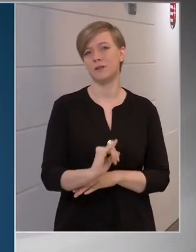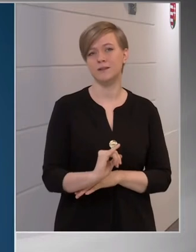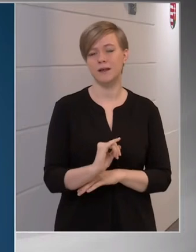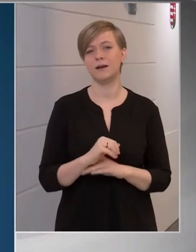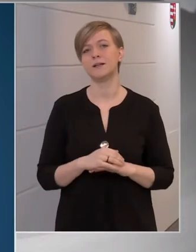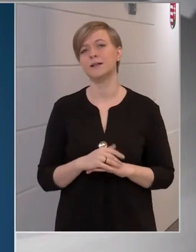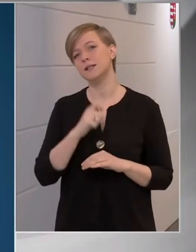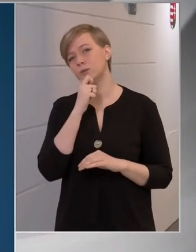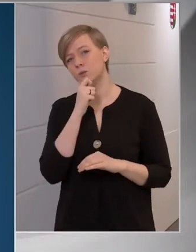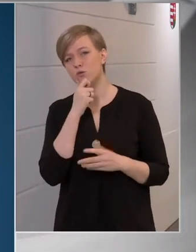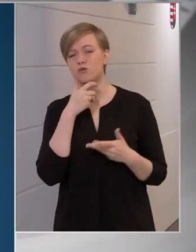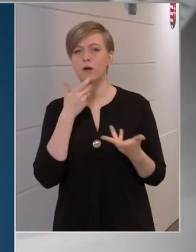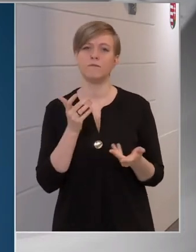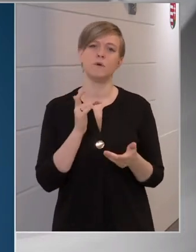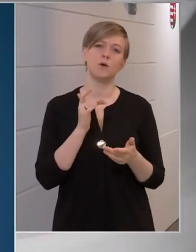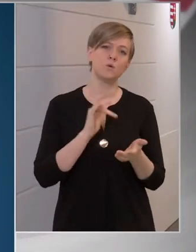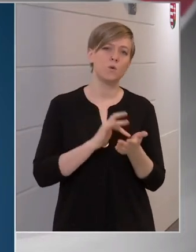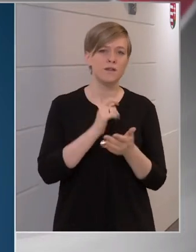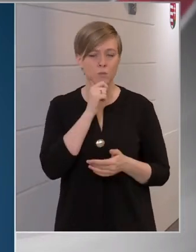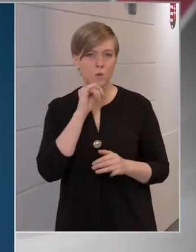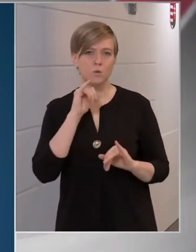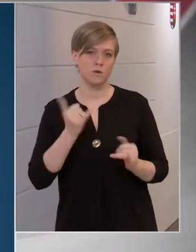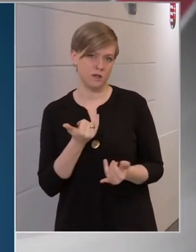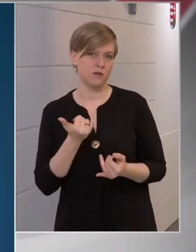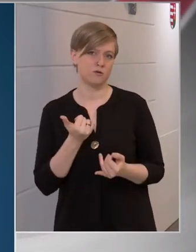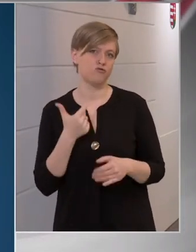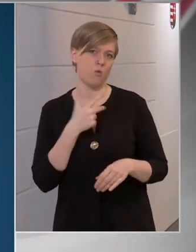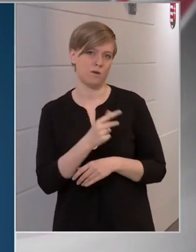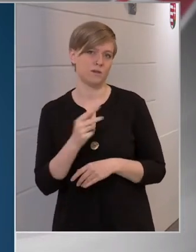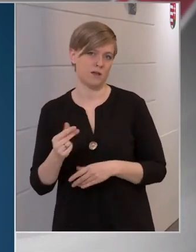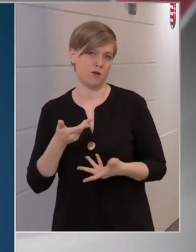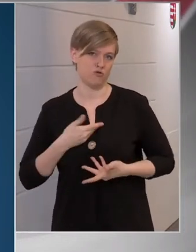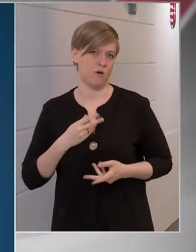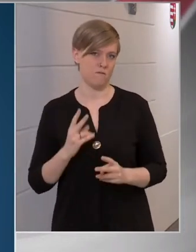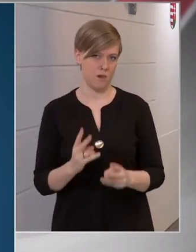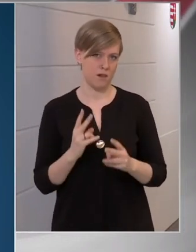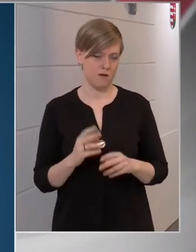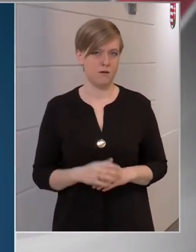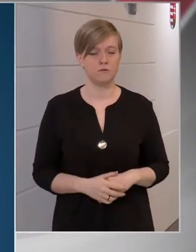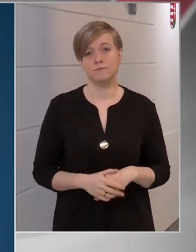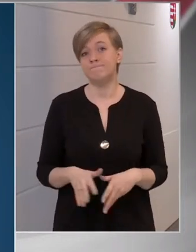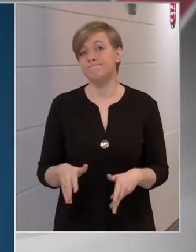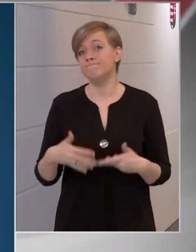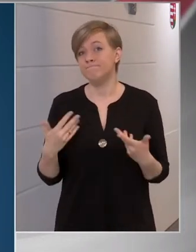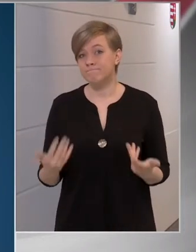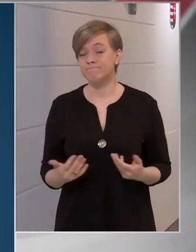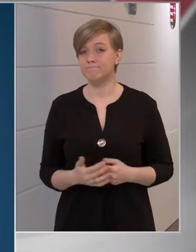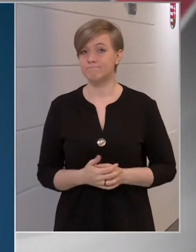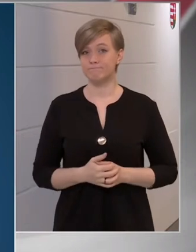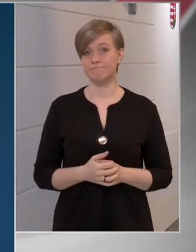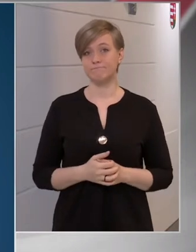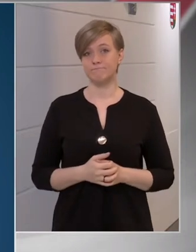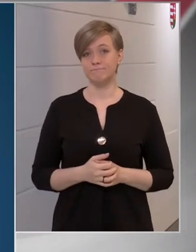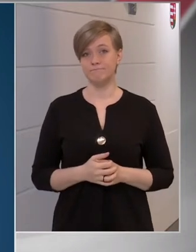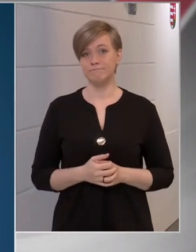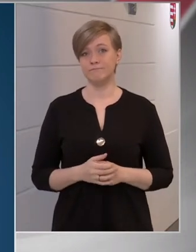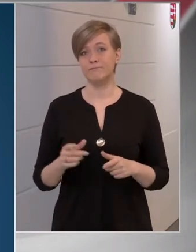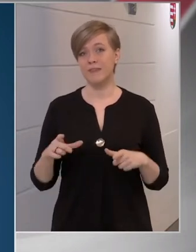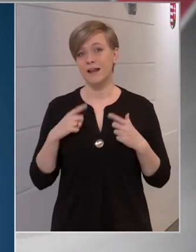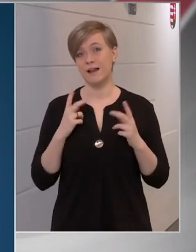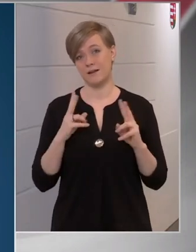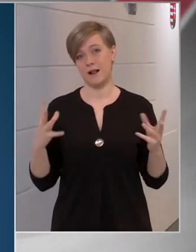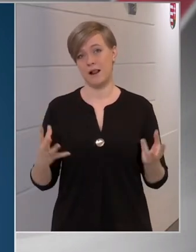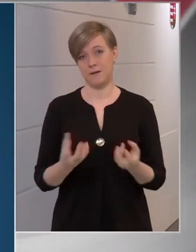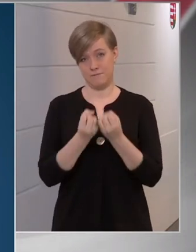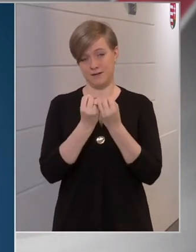aki idősebb, de akár középkorú is az oltást megkaphatja. Úgyhogy az életet kell